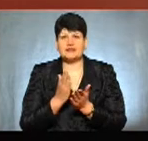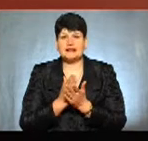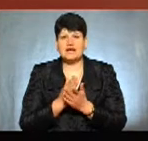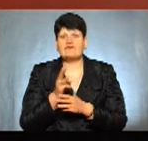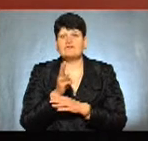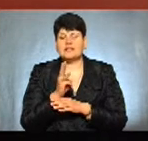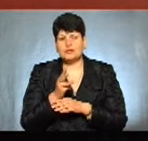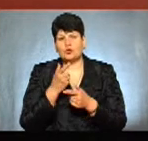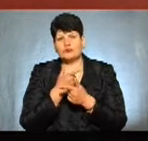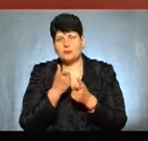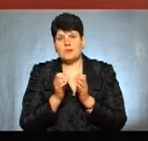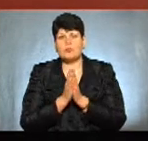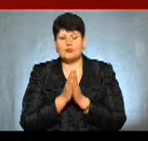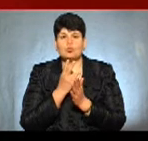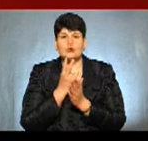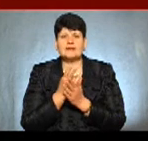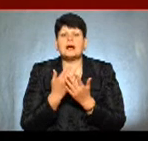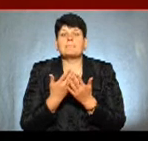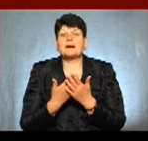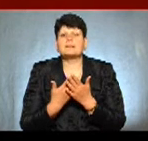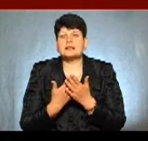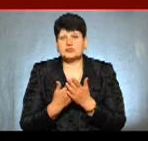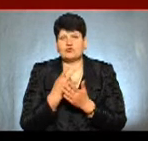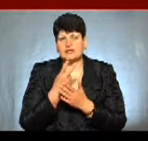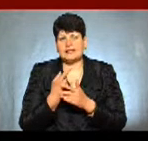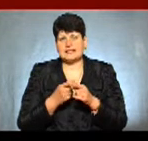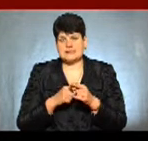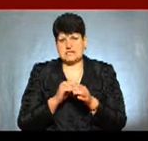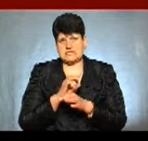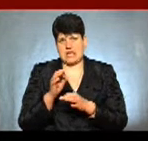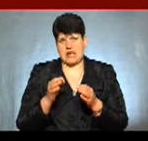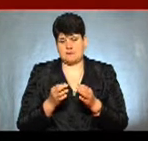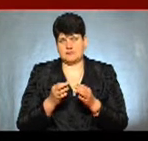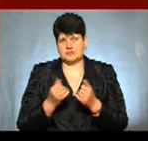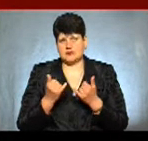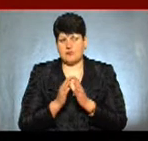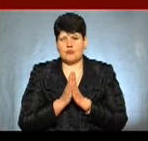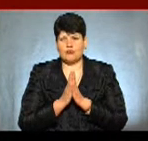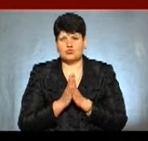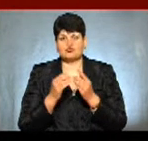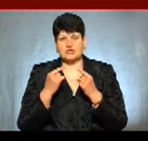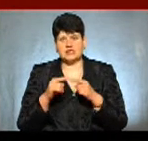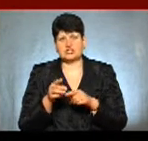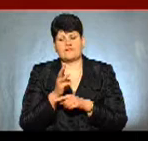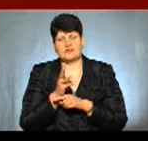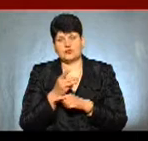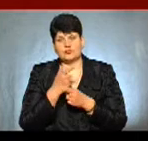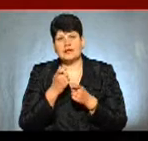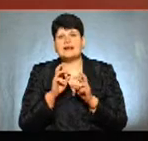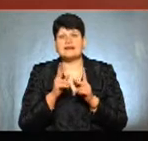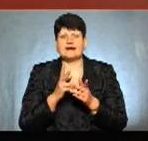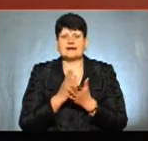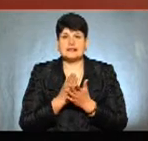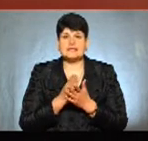попрошу зараз режисерів нам показати, як приблизно виглядає ця схема. Ні-ні, прошу зараз іншу відеоінформацію, як виглядає схема,